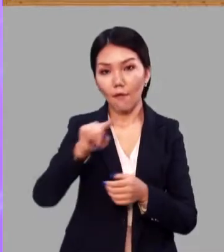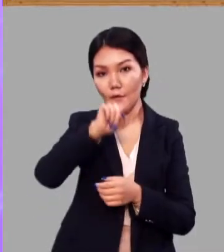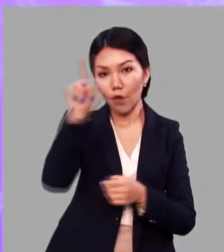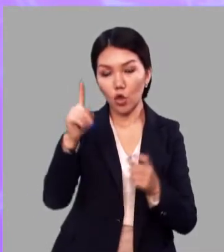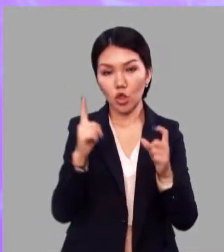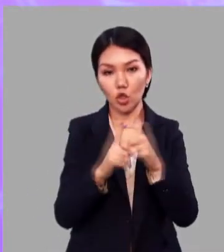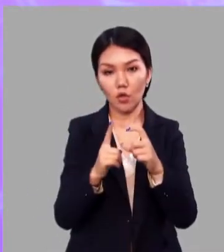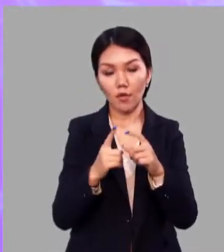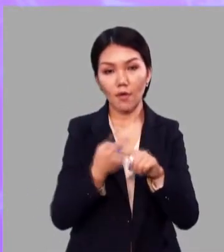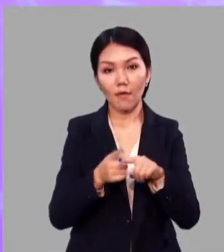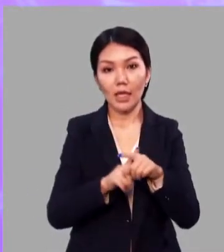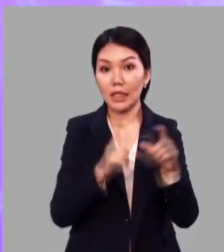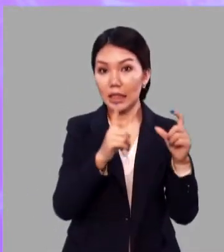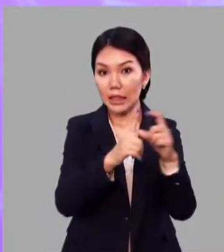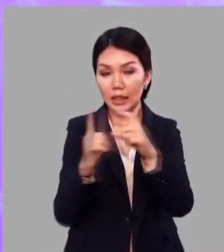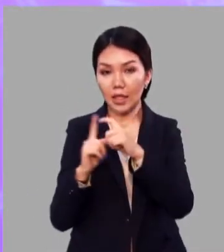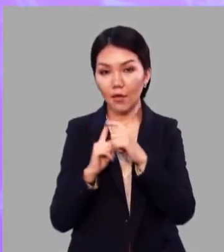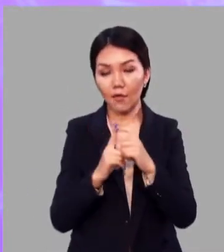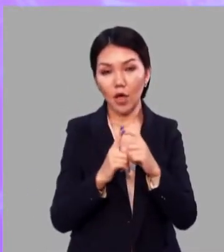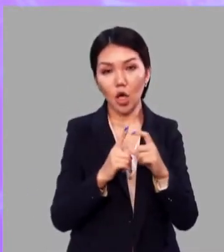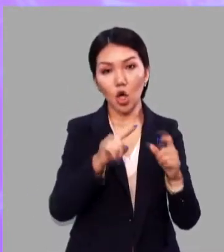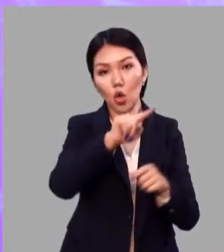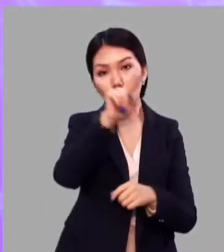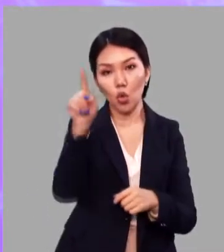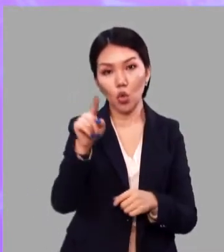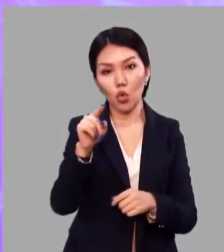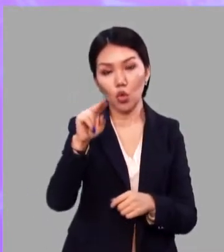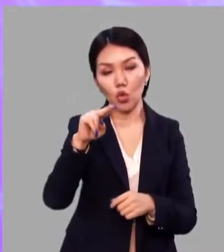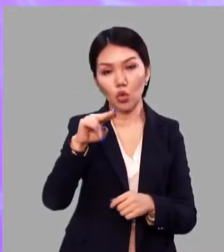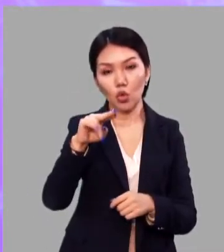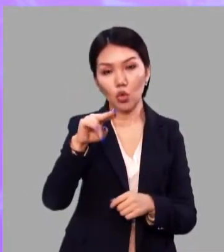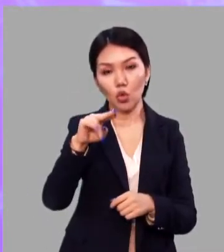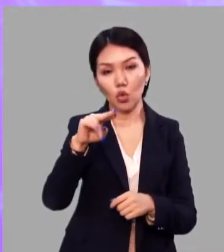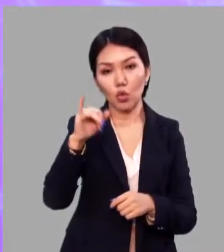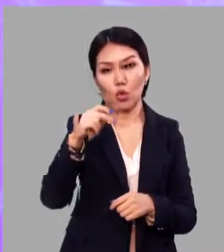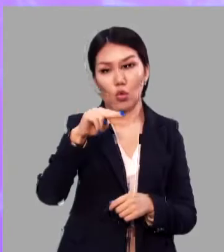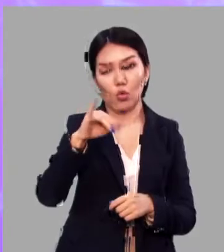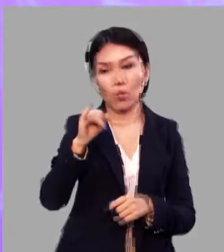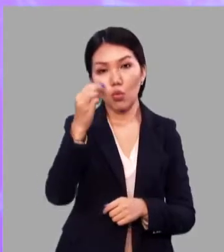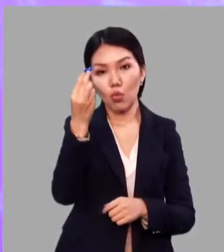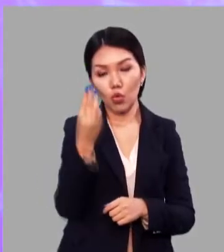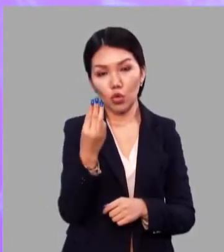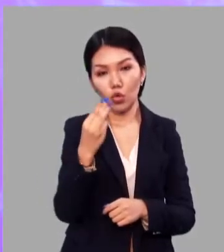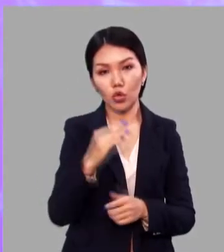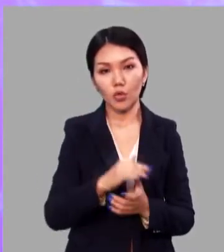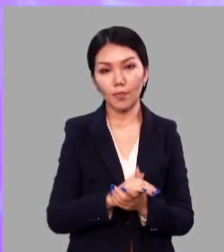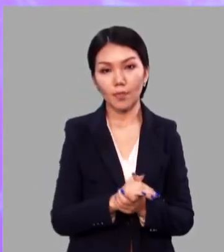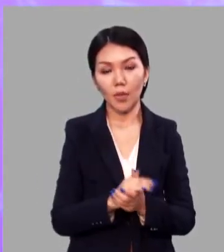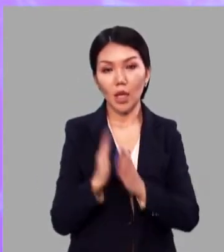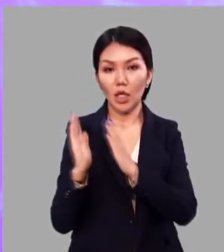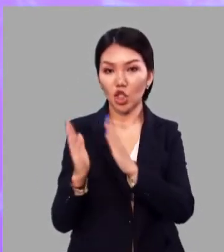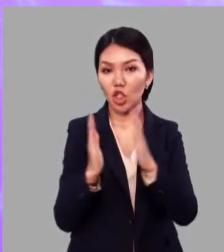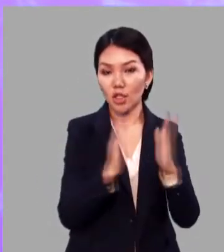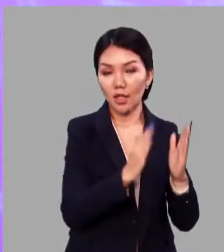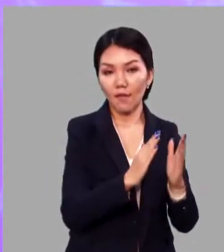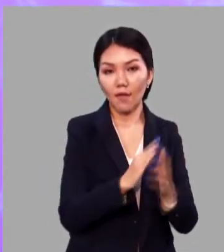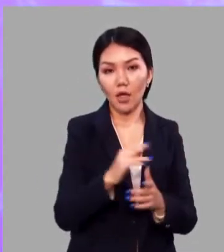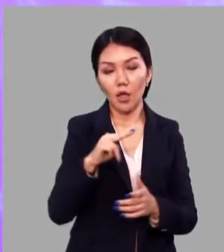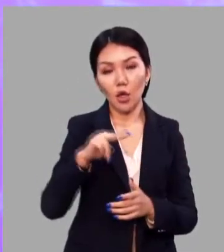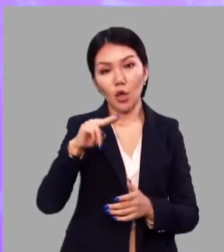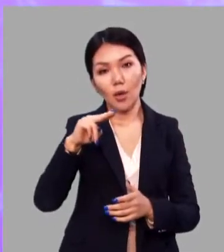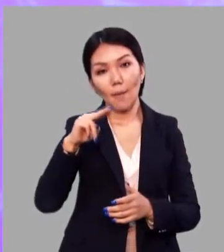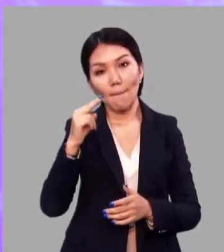словах корень пух, пуш, корни чередования букв согласных